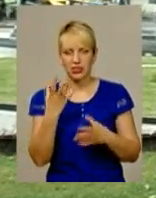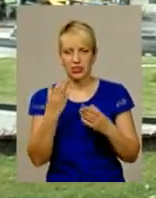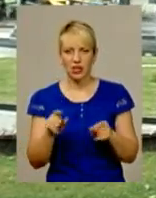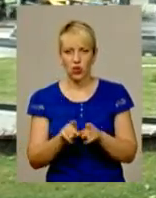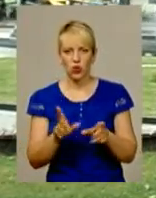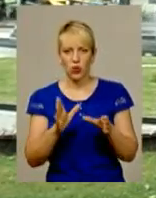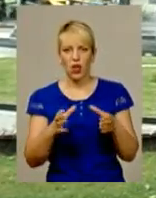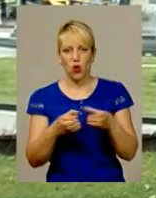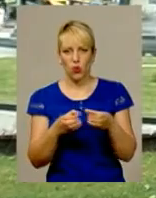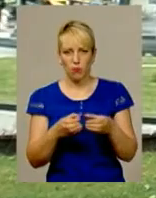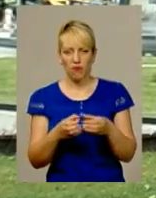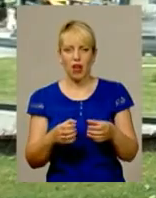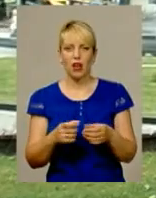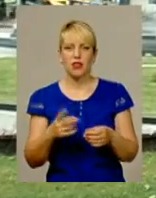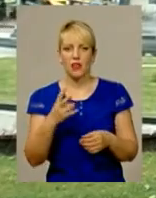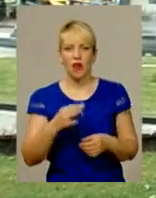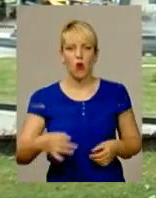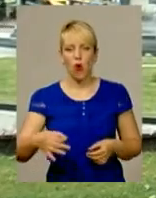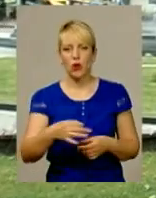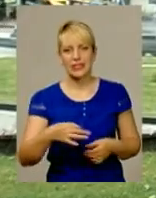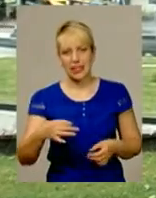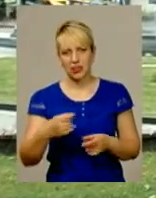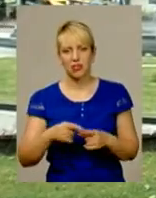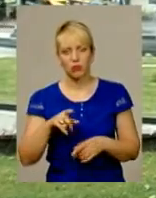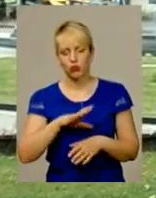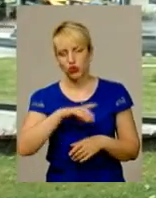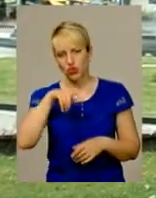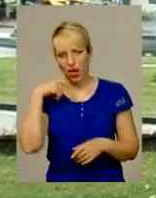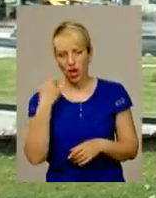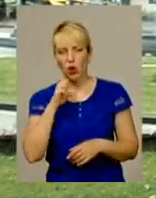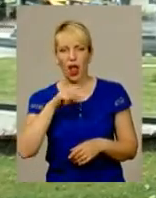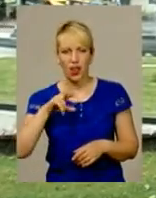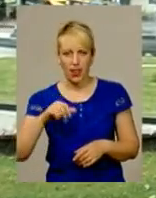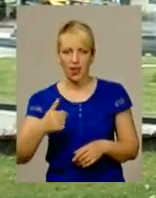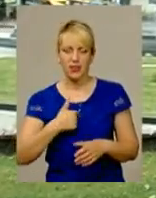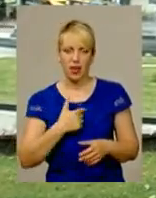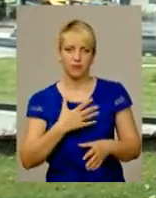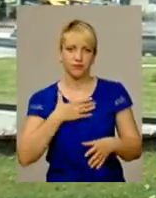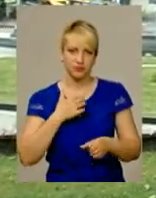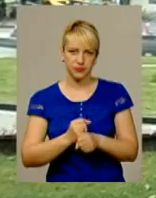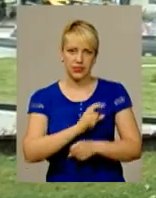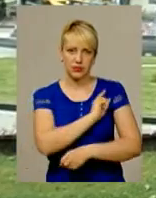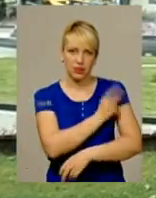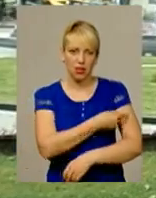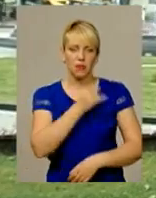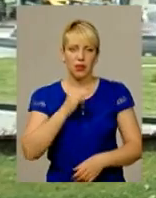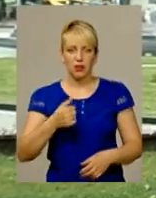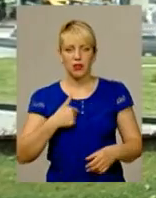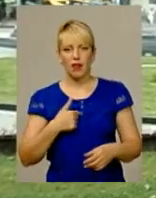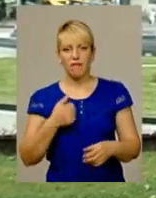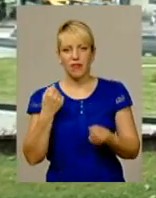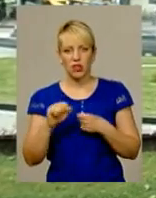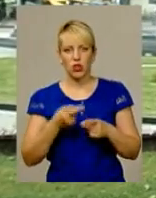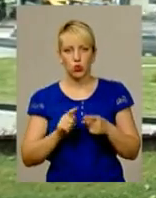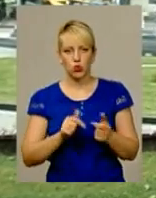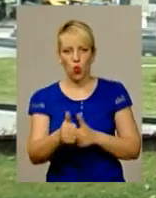групова гонка на Озерній. Було дуже жарко, але я зібралася з силами і я виграла цю